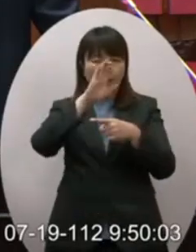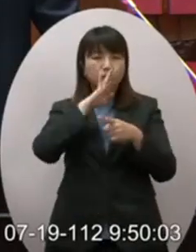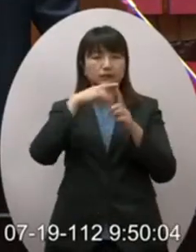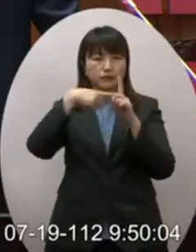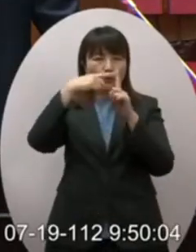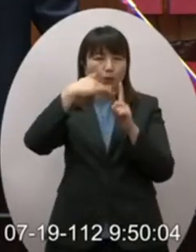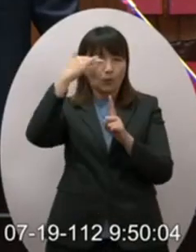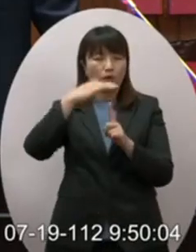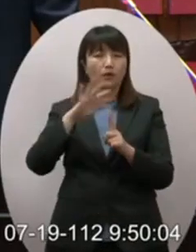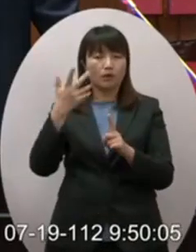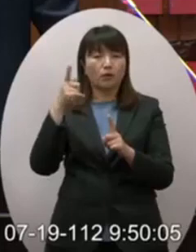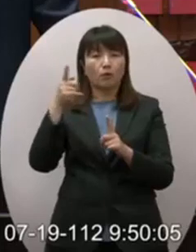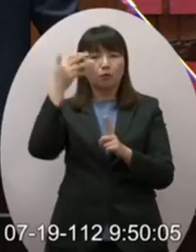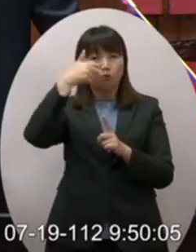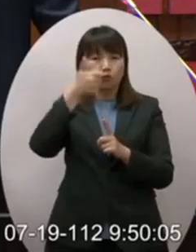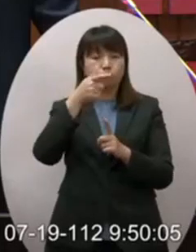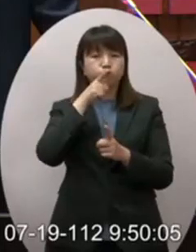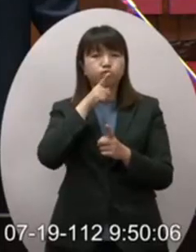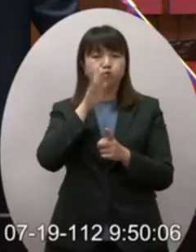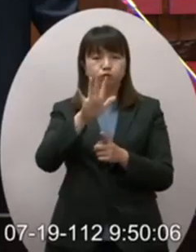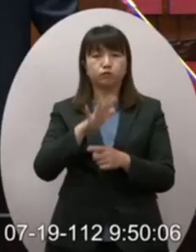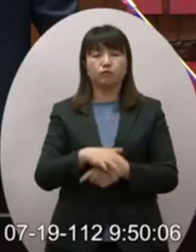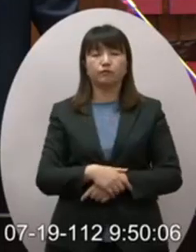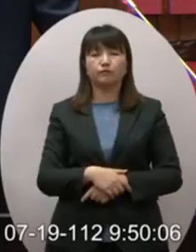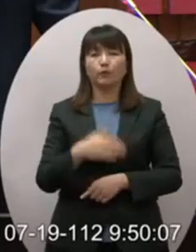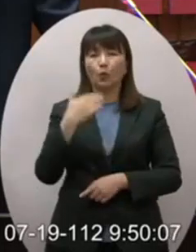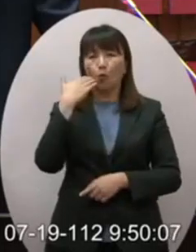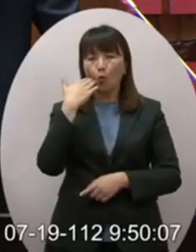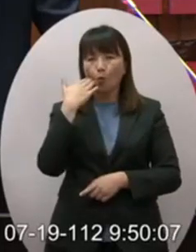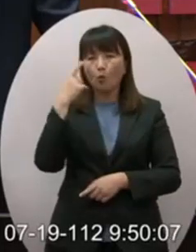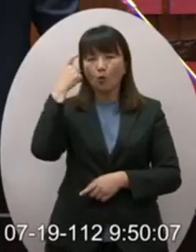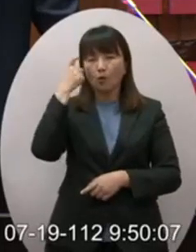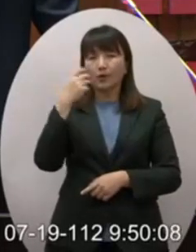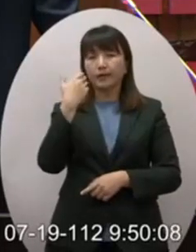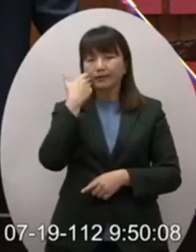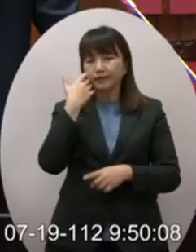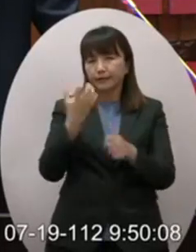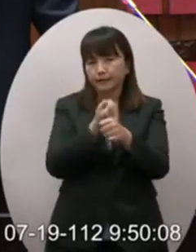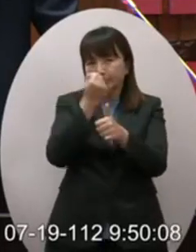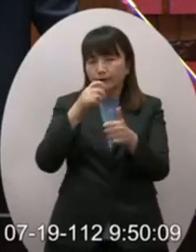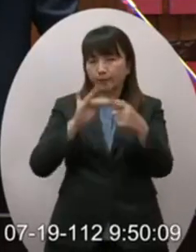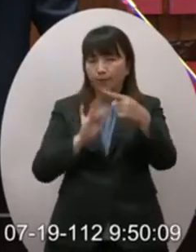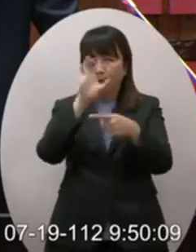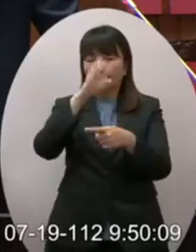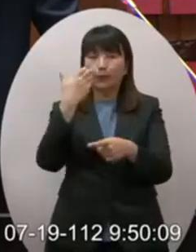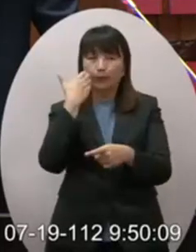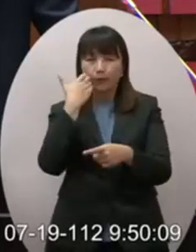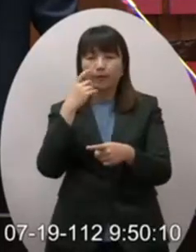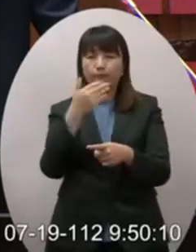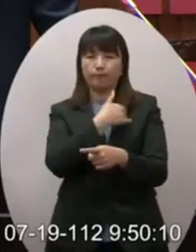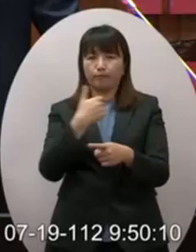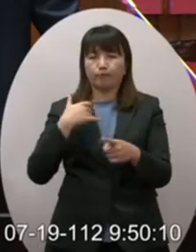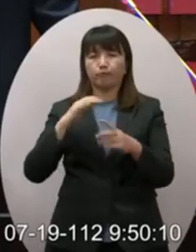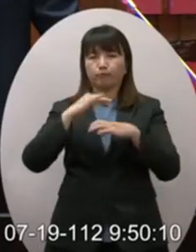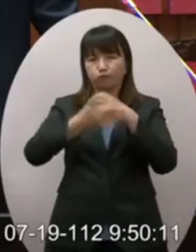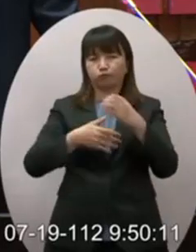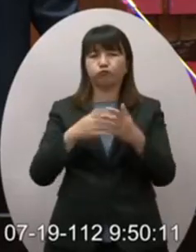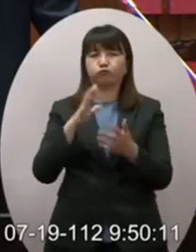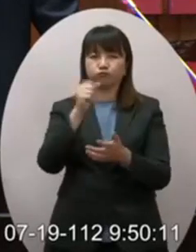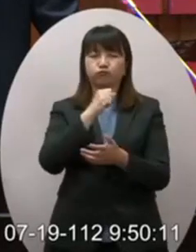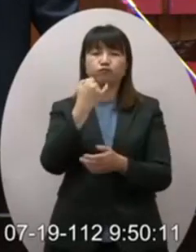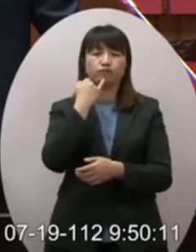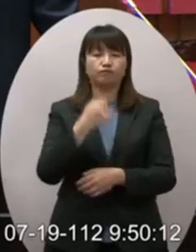但是他講了一句啦他說如果如果意思就是說誰掌握了這九層的話他可能可以翻轉世界啦